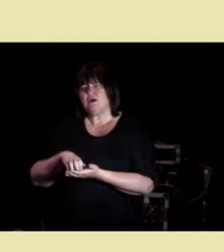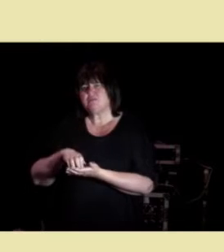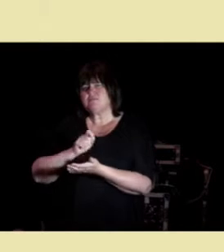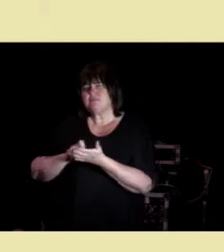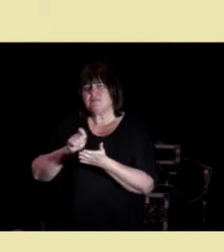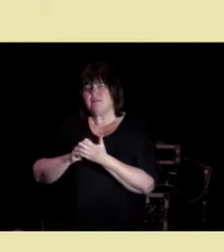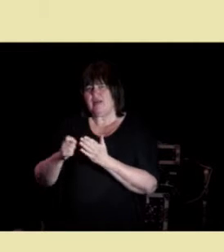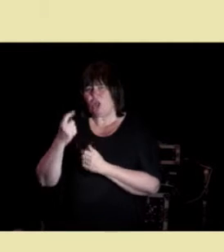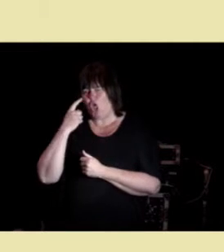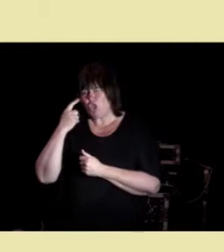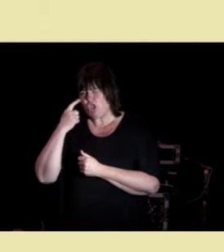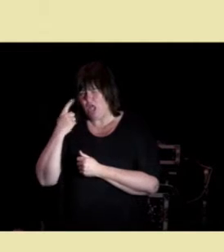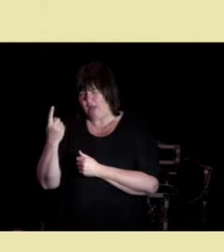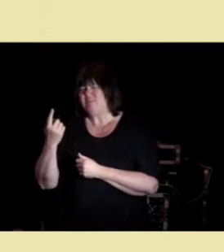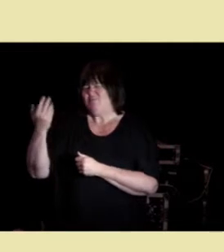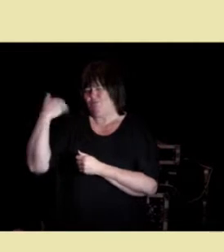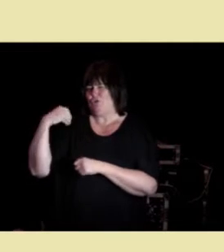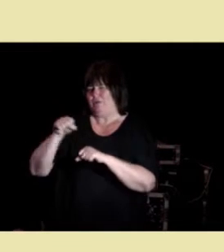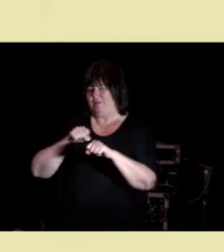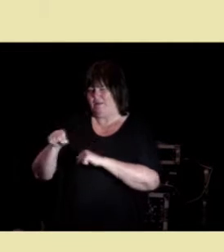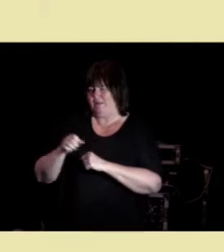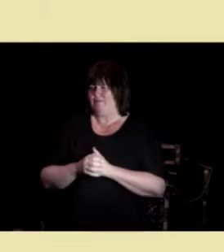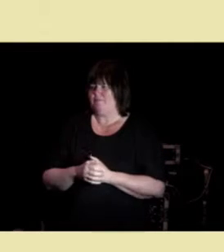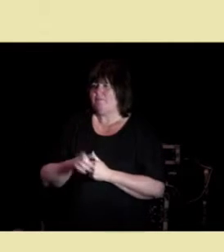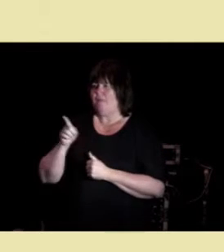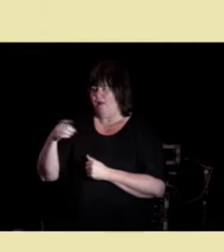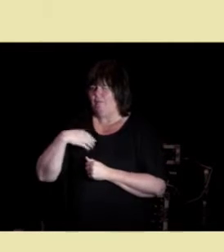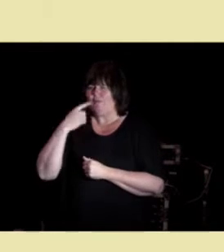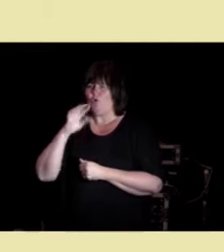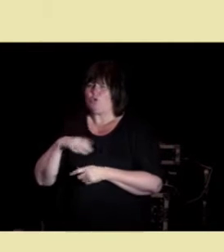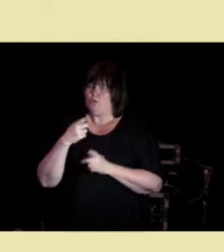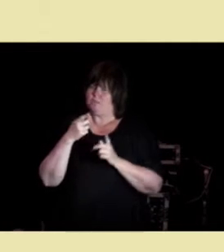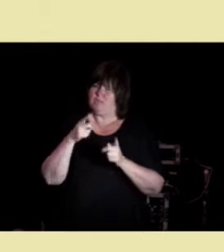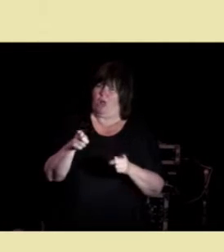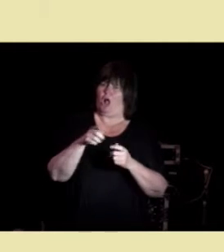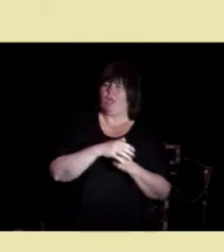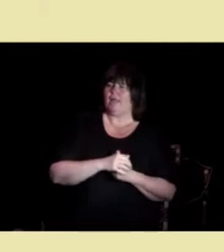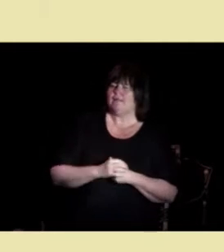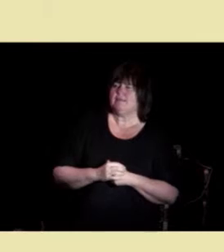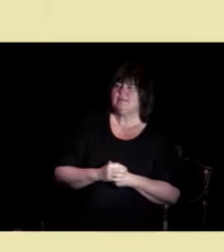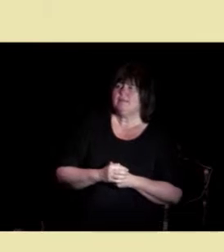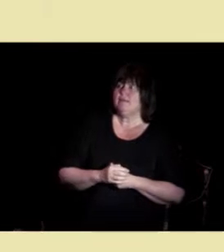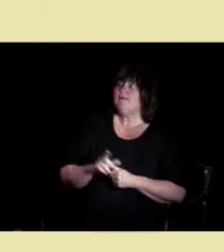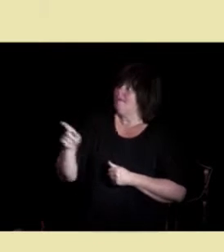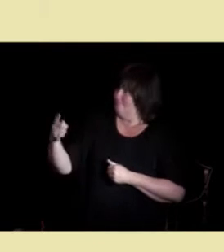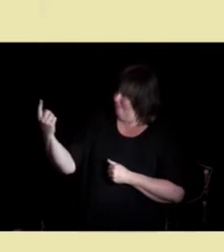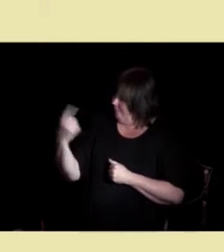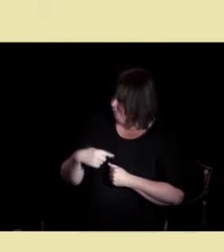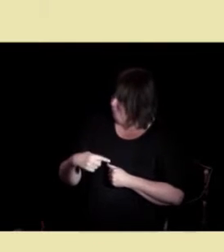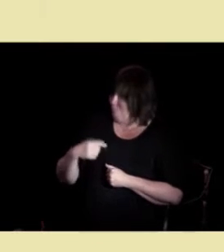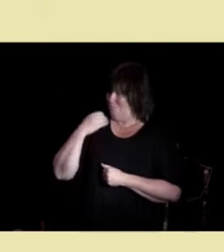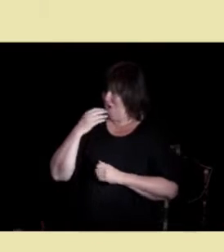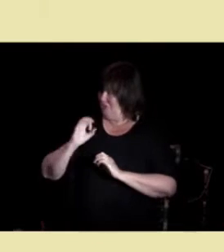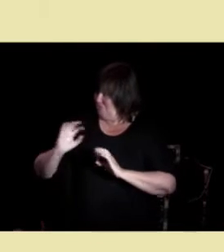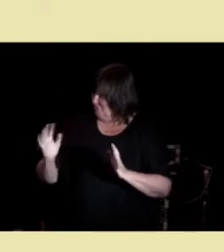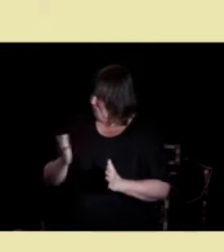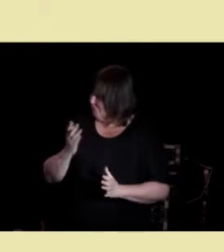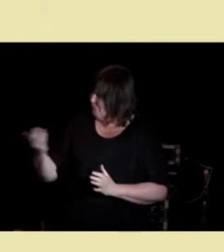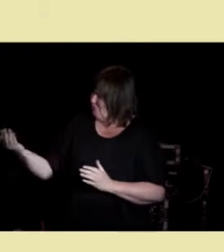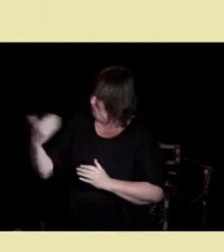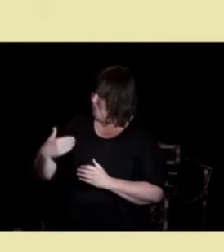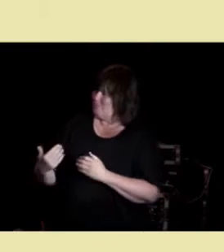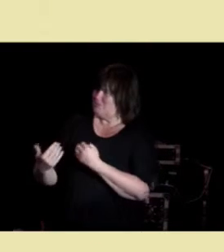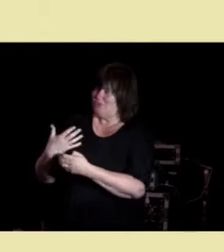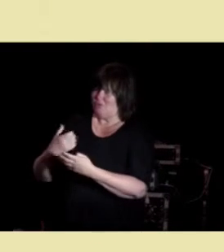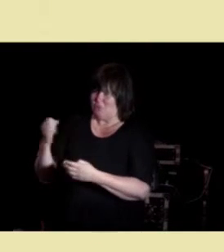forrige regjeringen her. for han hadde hørt om Stange da. Så han kom, og det er jo alltid flott å få besøk fra Oslo, da føler man seg litt sett og